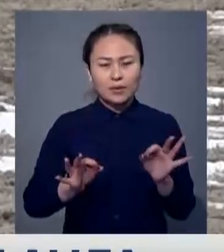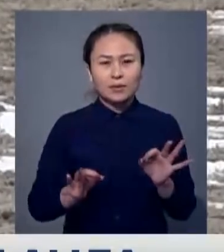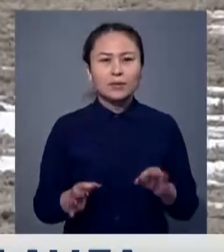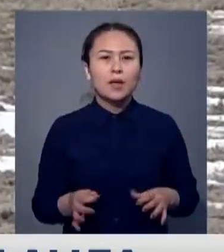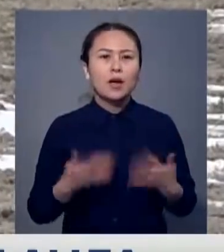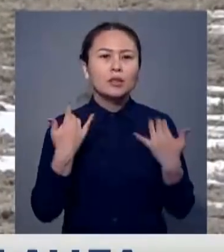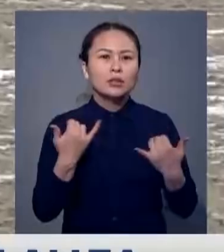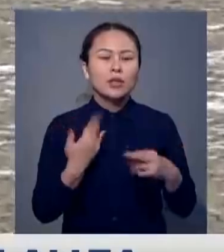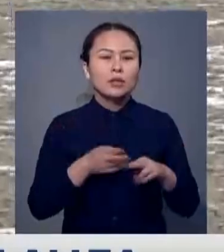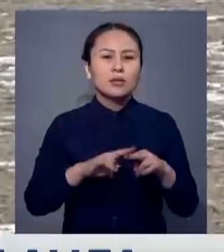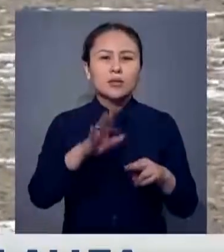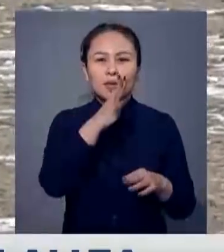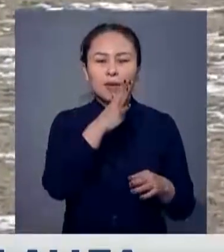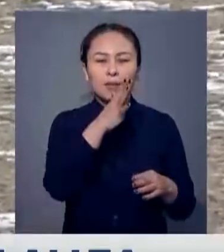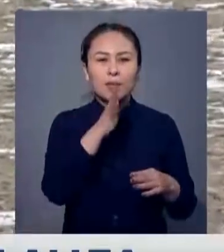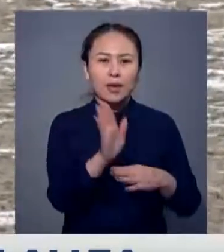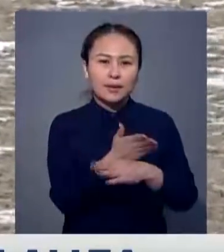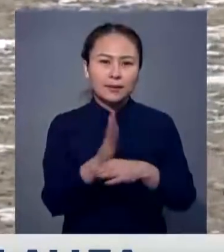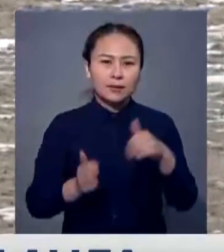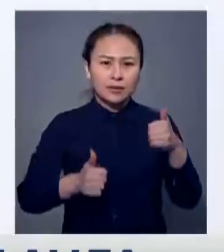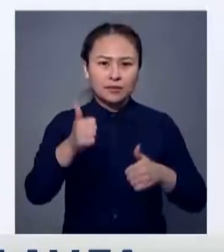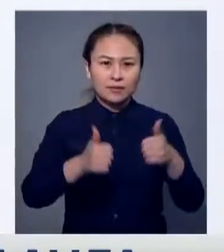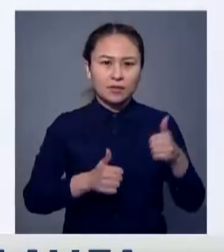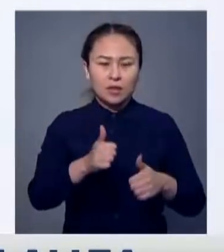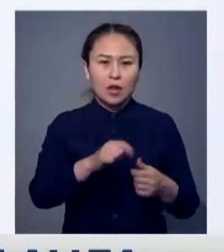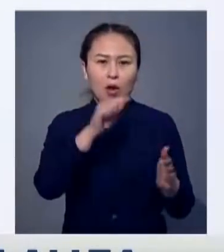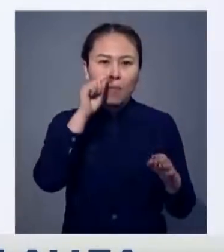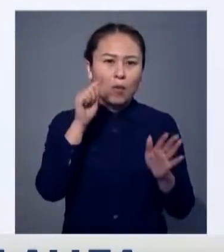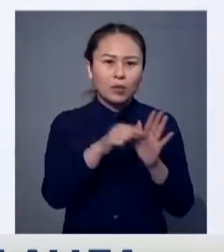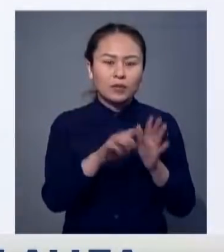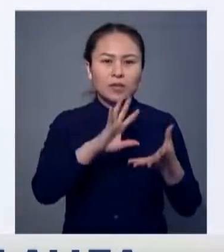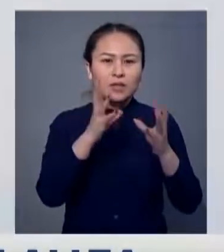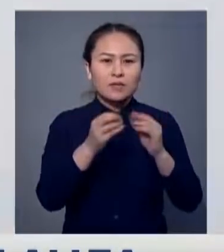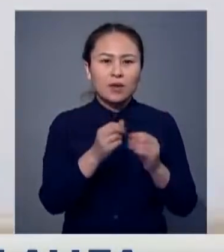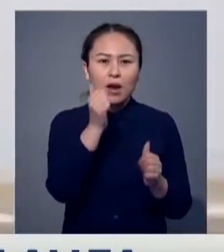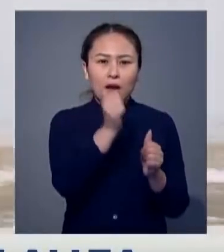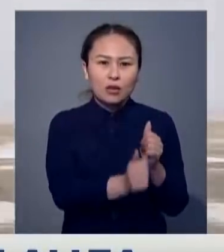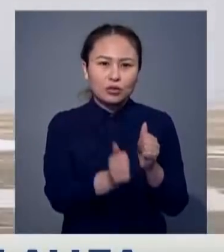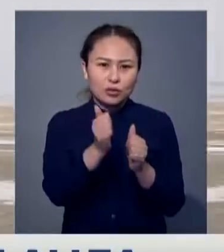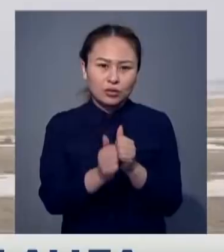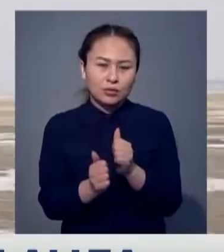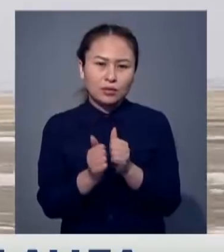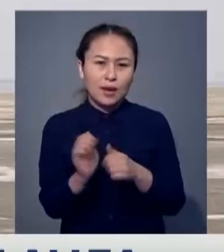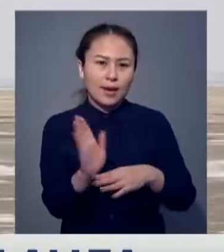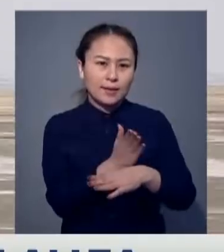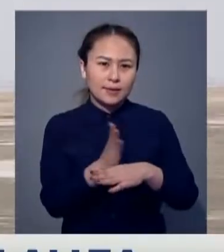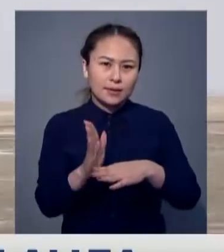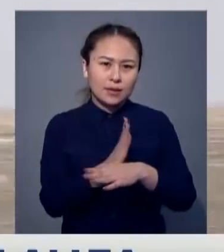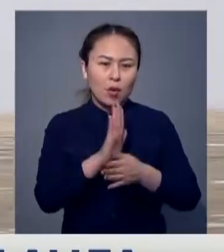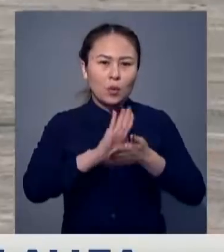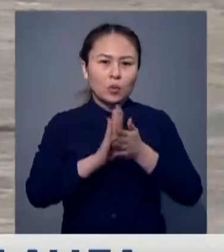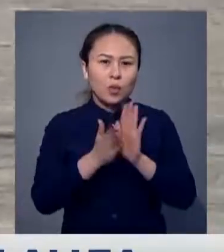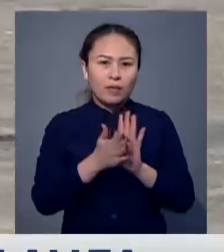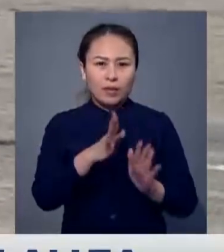Жарыс бірнеше кезеңден тұрды. Бүркіт ителгі қаршыға сияқты қыран құстардың әр қайсына бөлік-бөлік шарттар